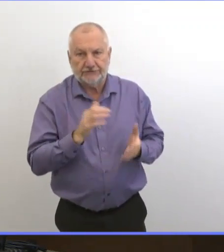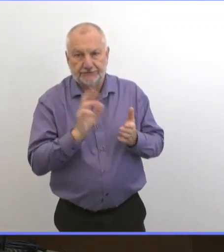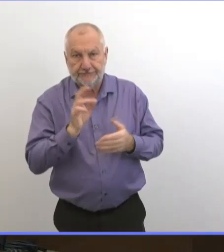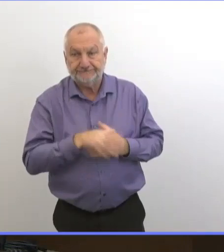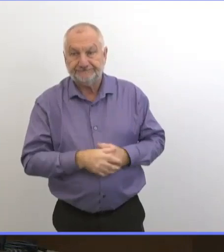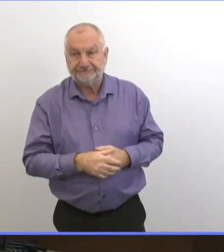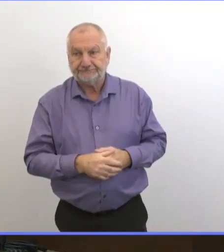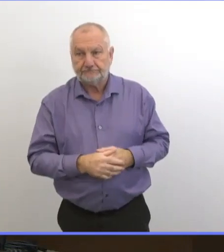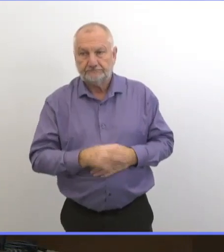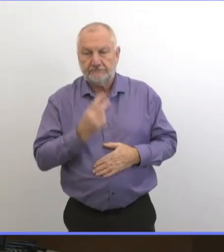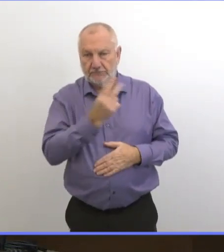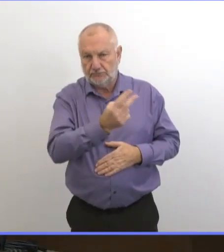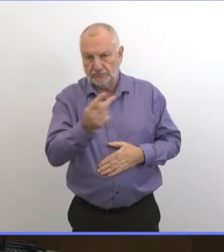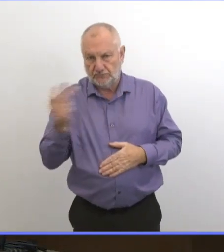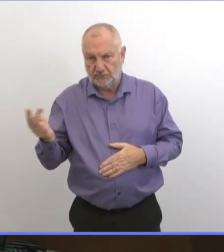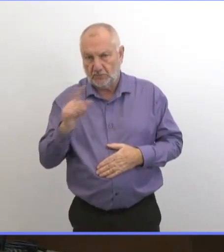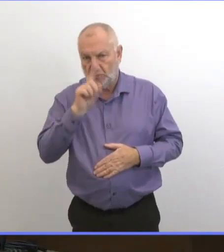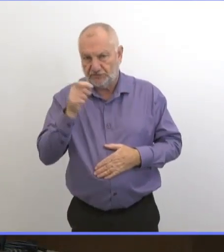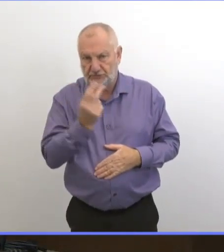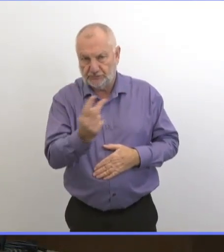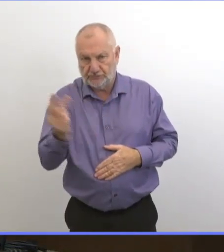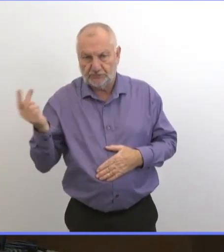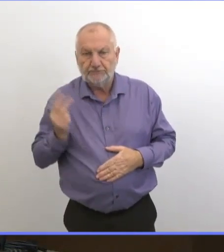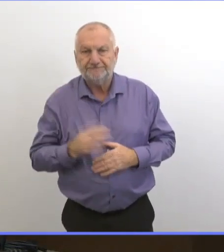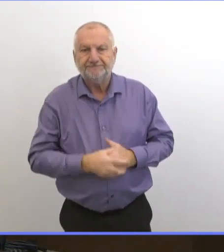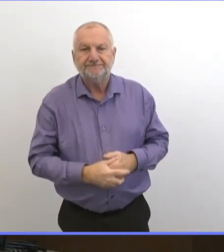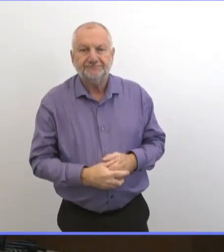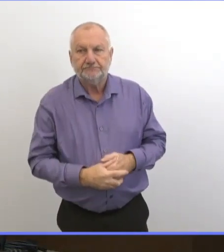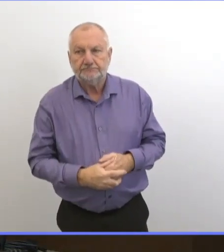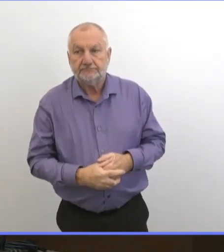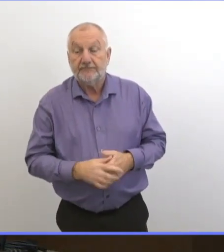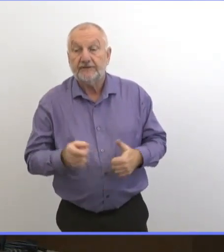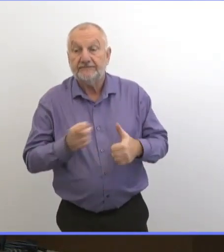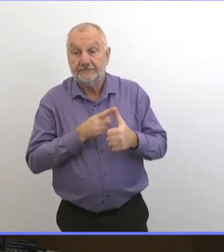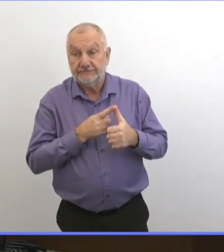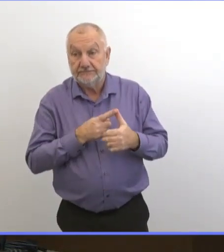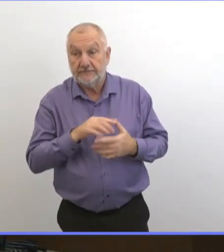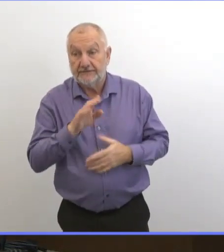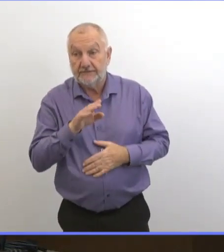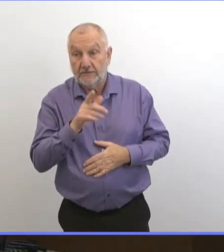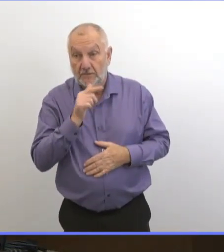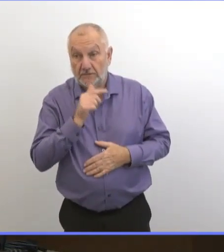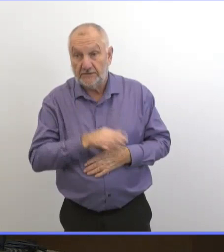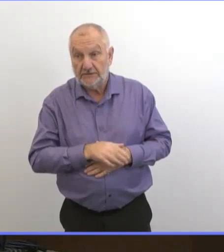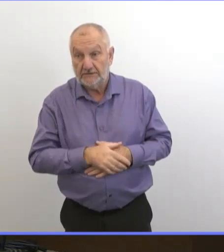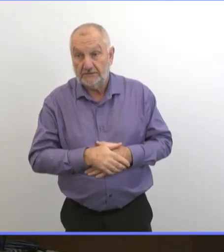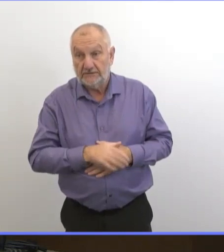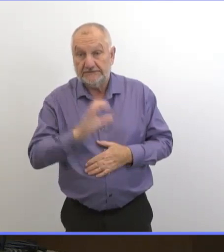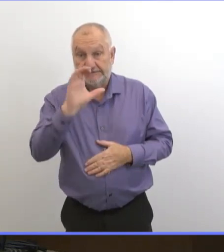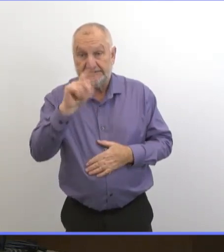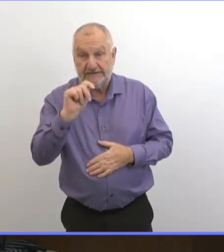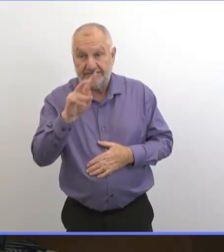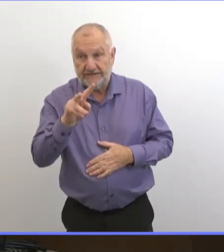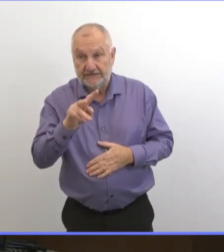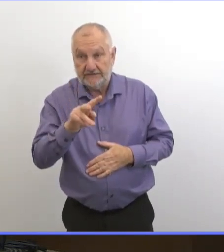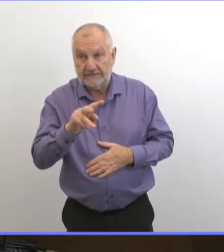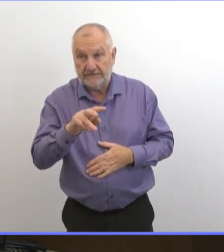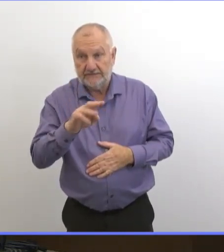préliminaire et une question de suivi. Pour commencer, de CTV, Michel.